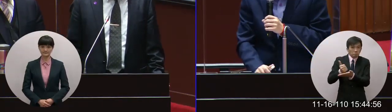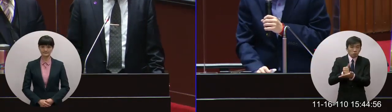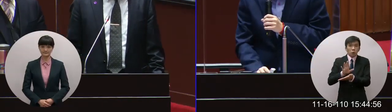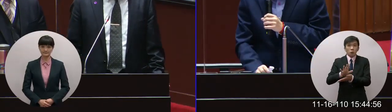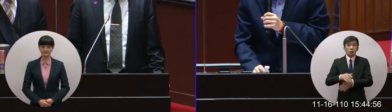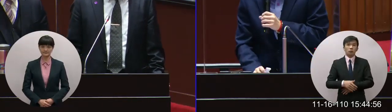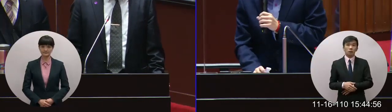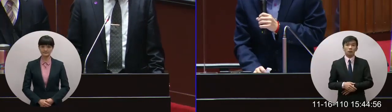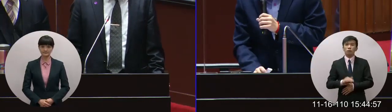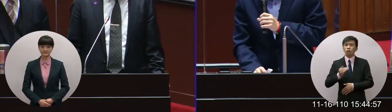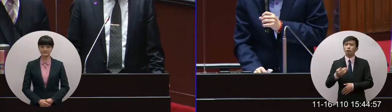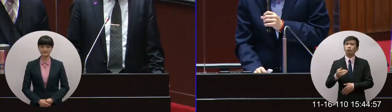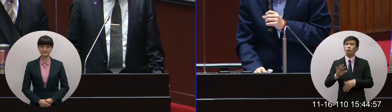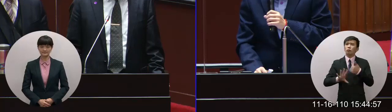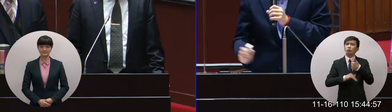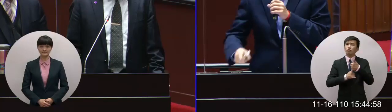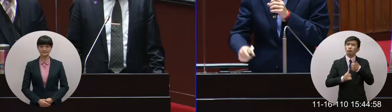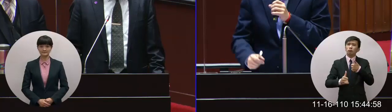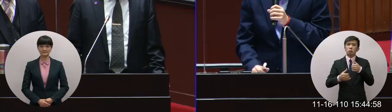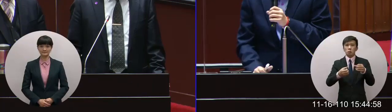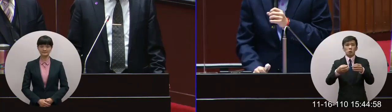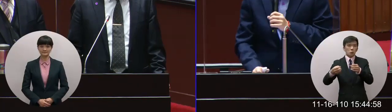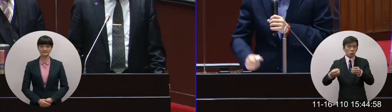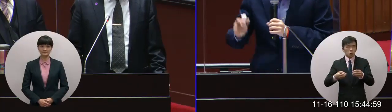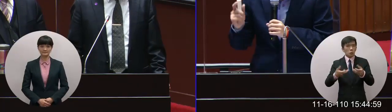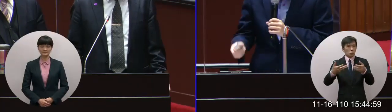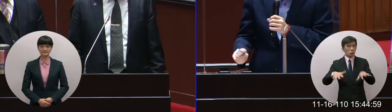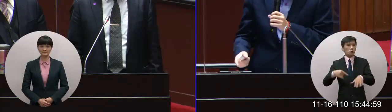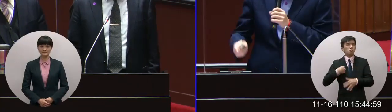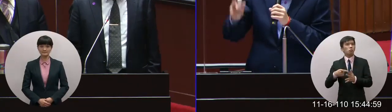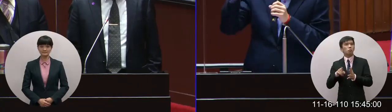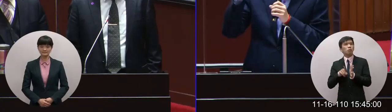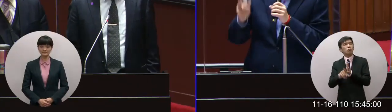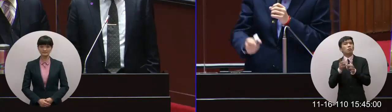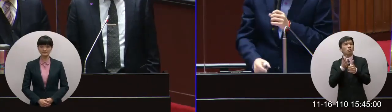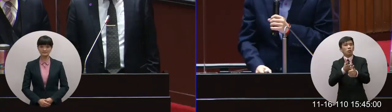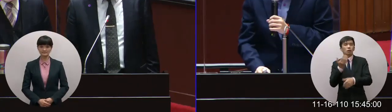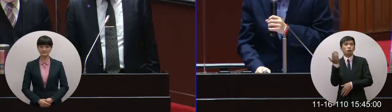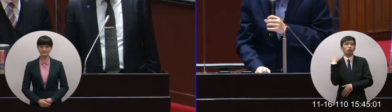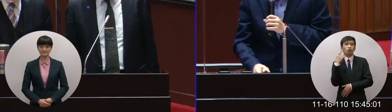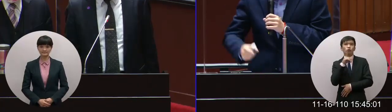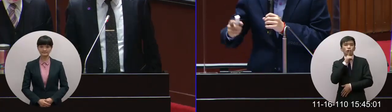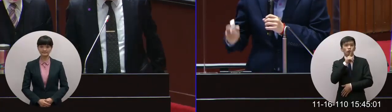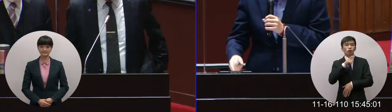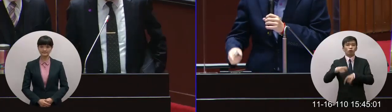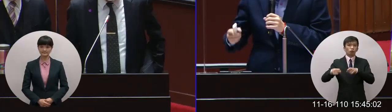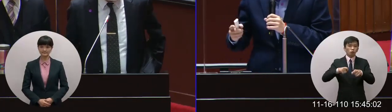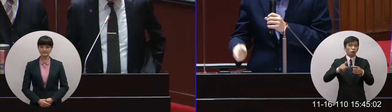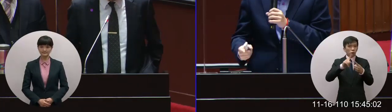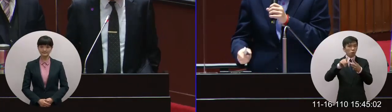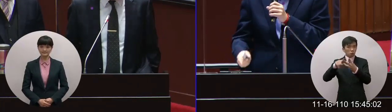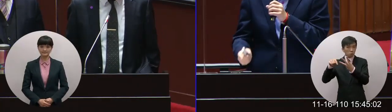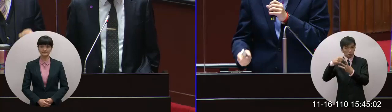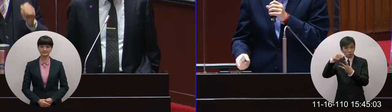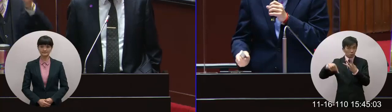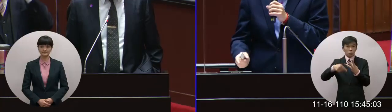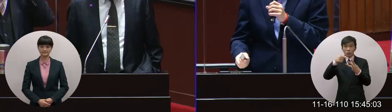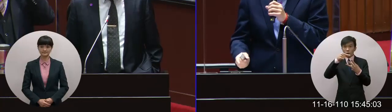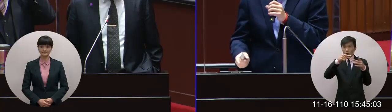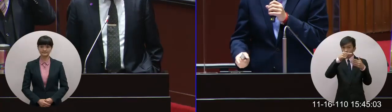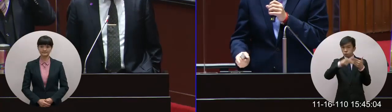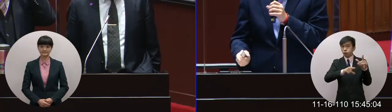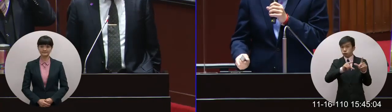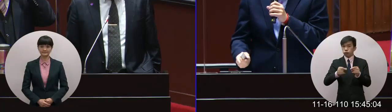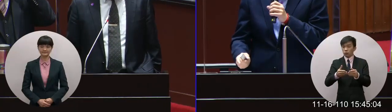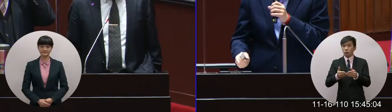在談但是我想說我就直接談你到底你當時講的三大原則像這一類